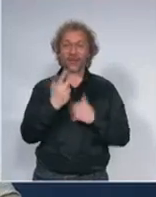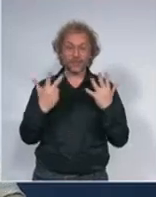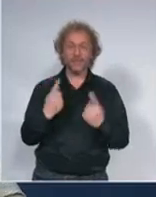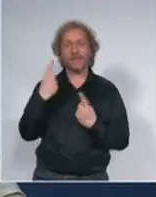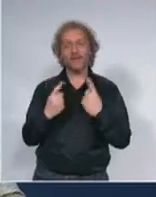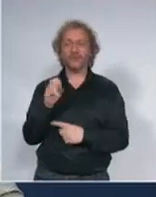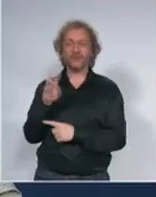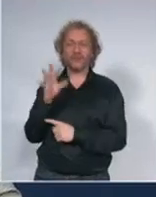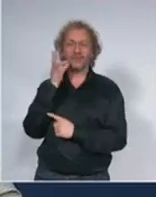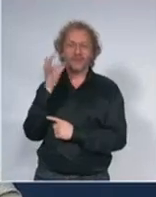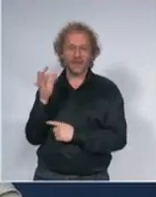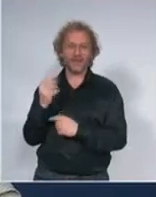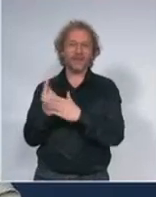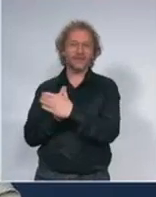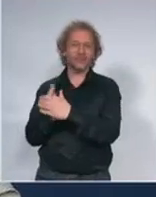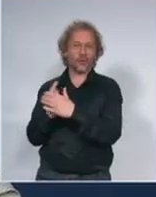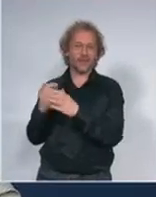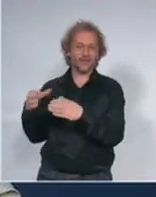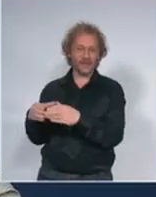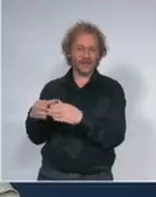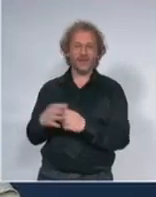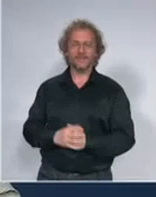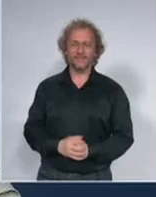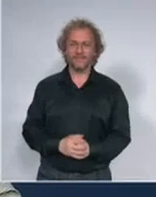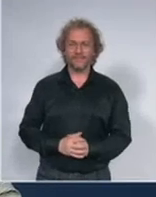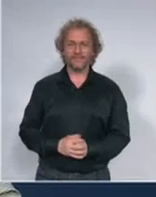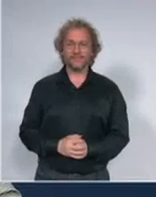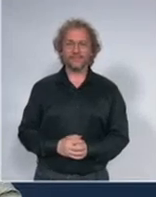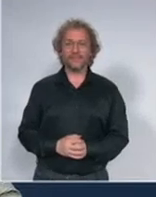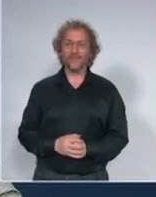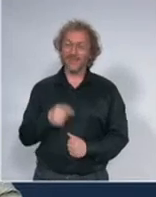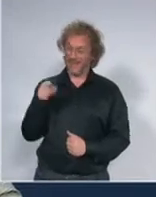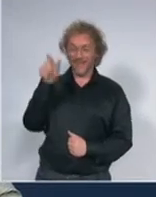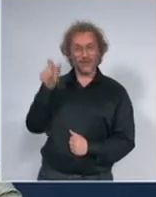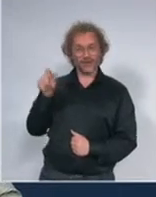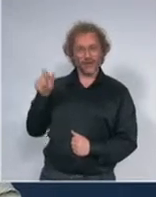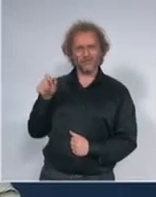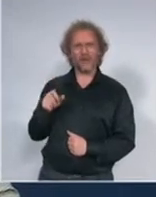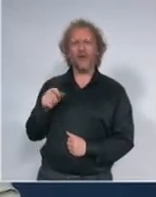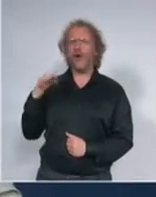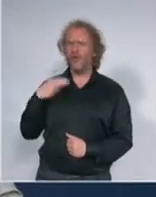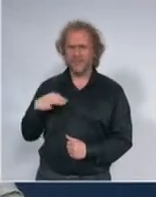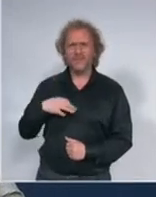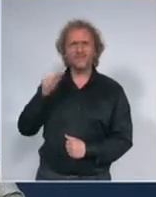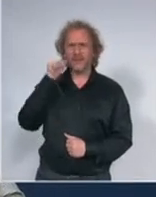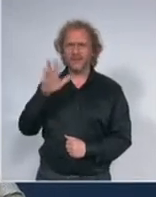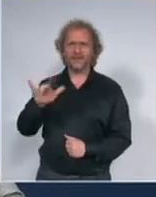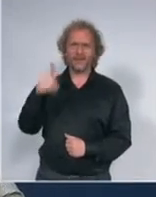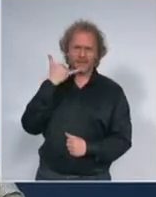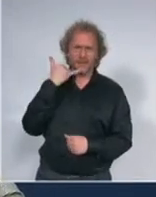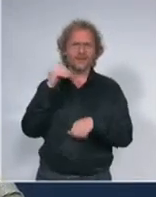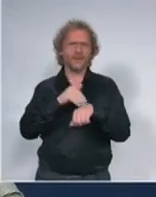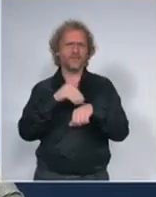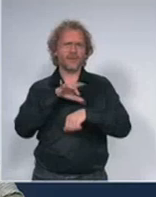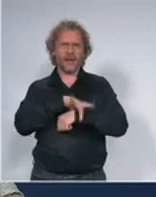osobe ukoliko su one su po zdravstvenim nadzorom i u obavezi su da se svakog dana javljaju lekaru i znači prati se